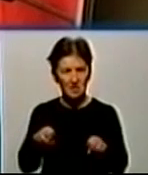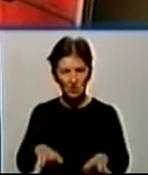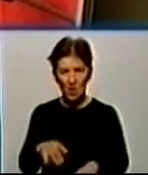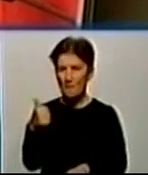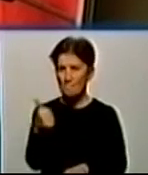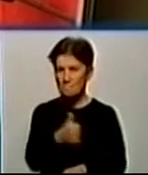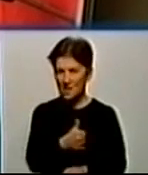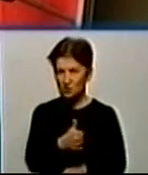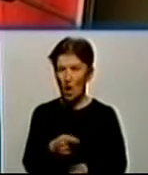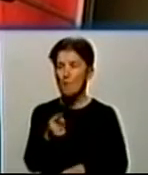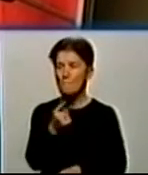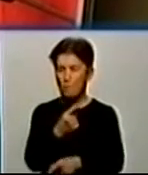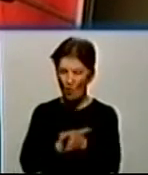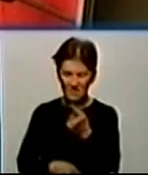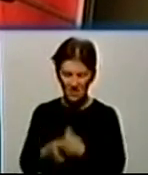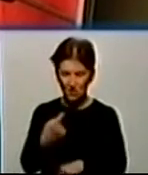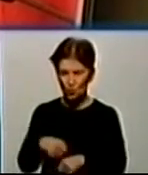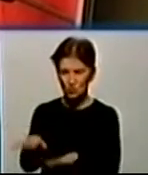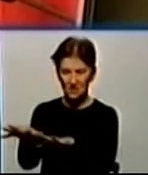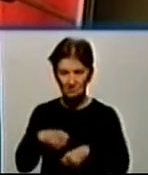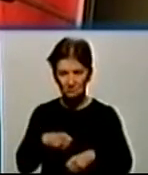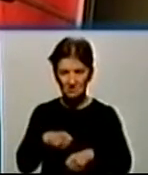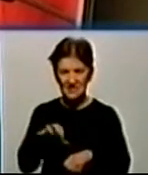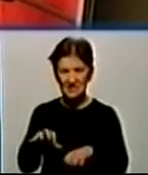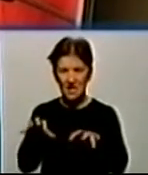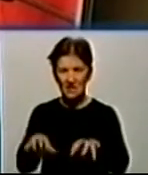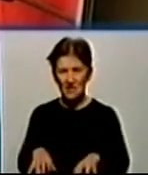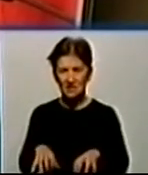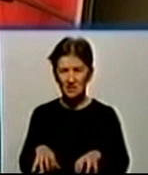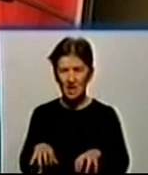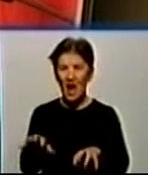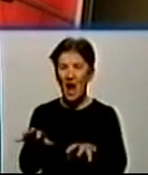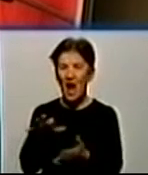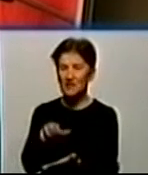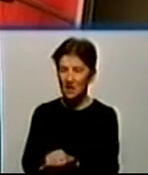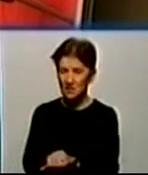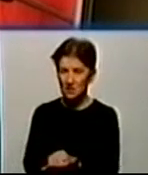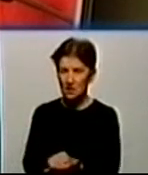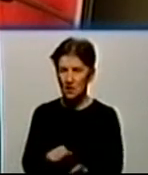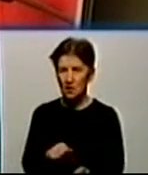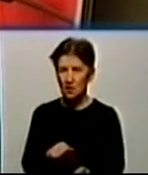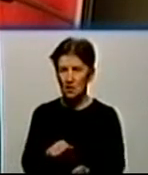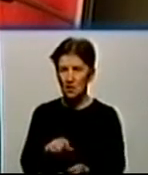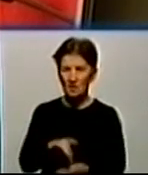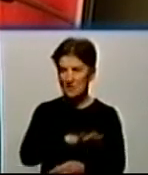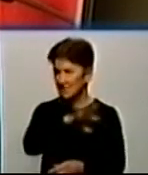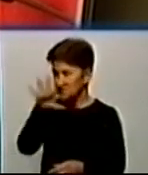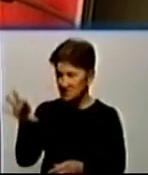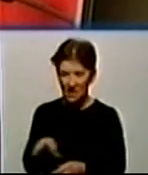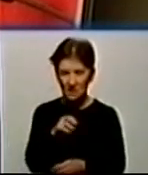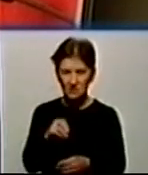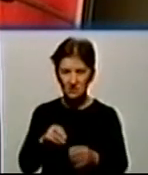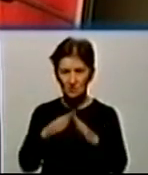перше, повернути з оренди ДП «Кіровоград Тепло» ТОВЦНТІ «УНГА» в цілісний майновий